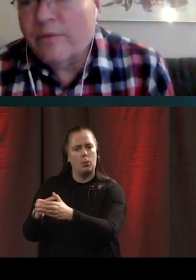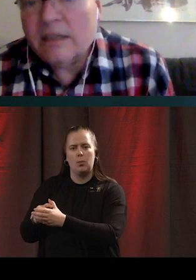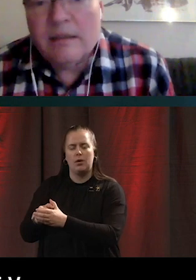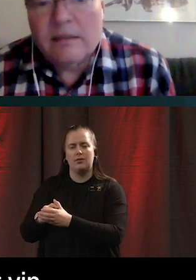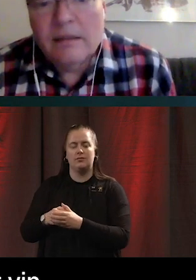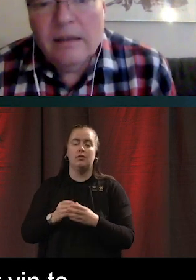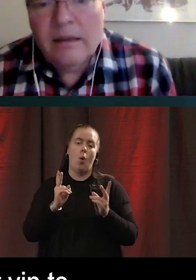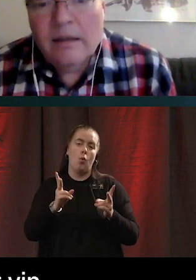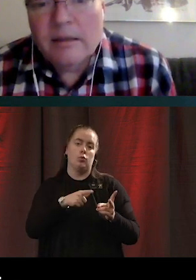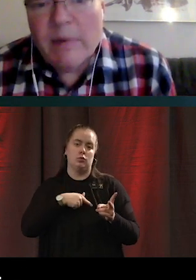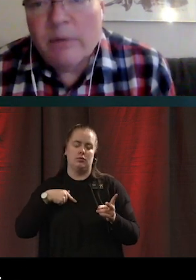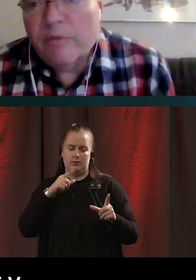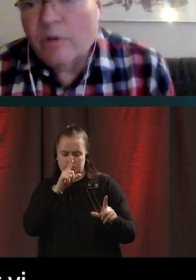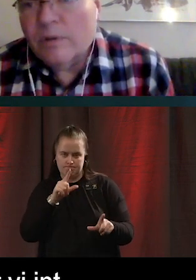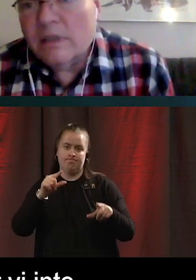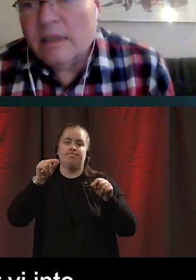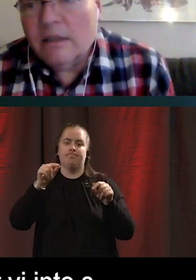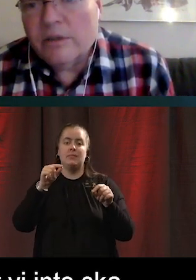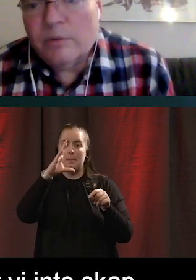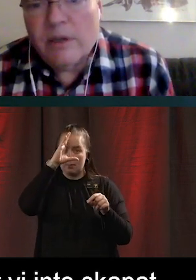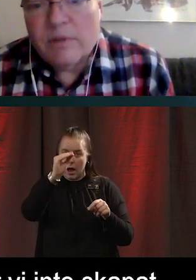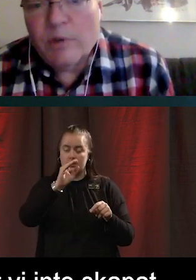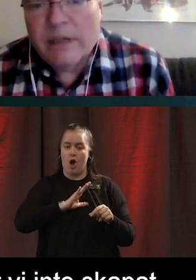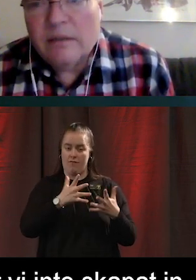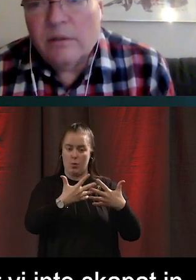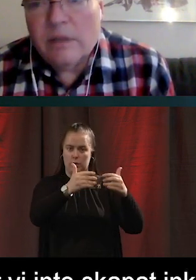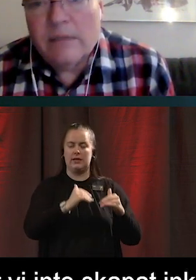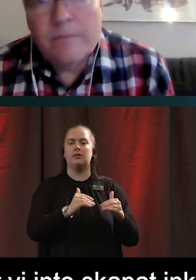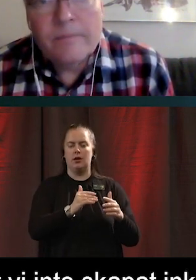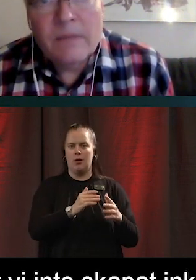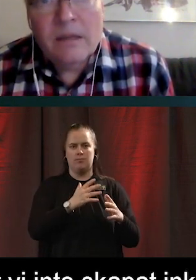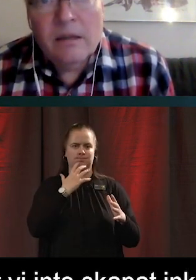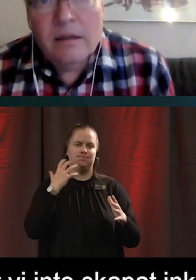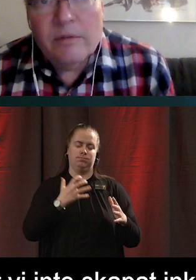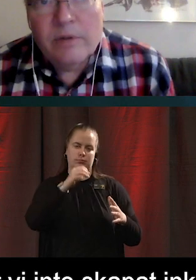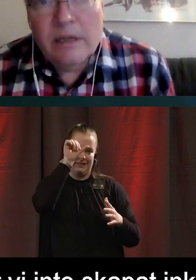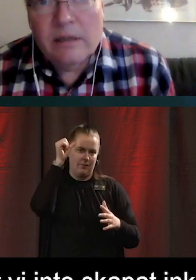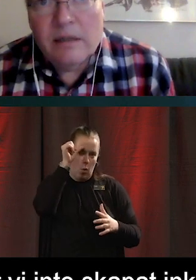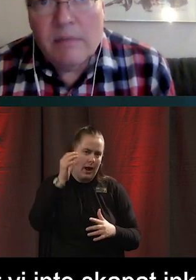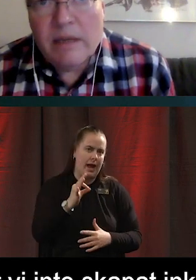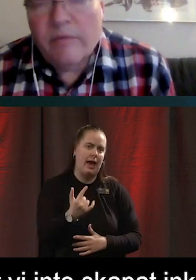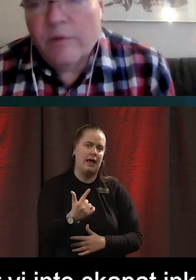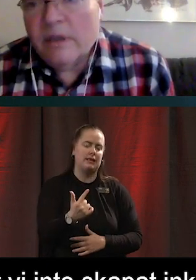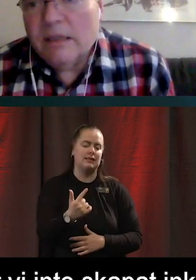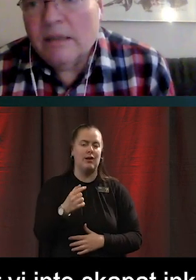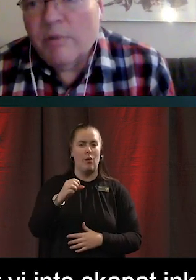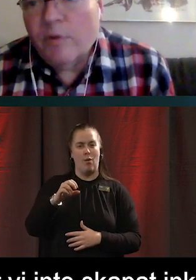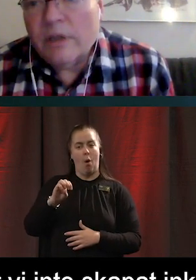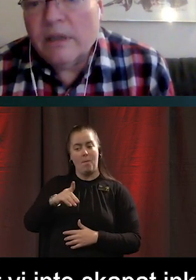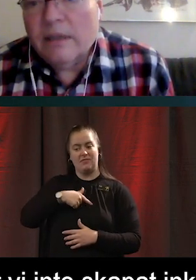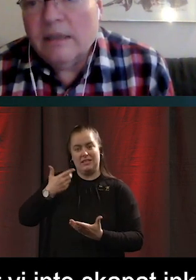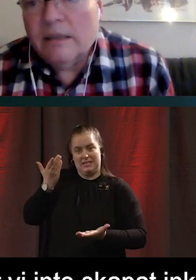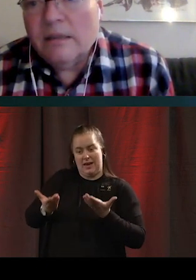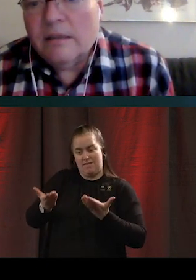ser också faktiskt att män med funktionsnedsättning har stora svårigheter. det så är det inte när man jämför i